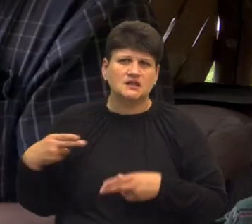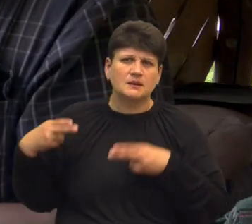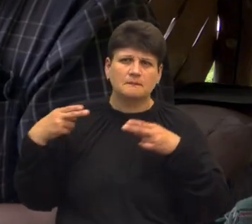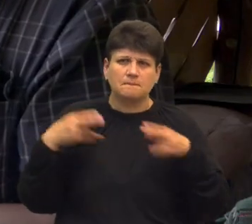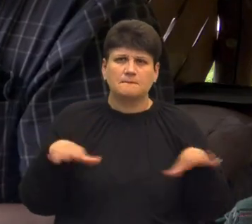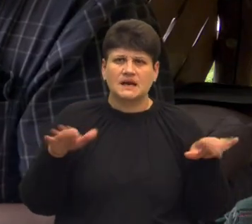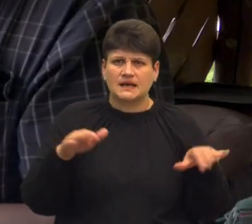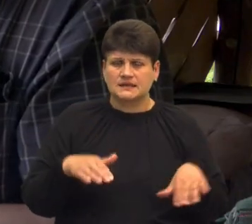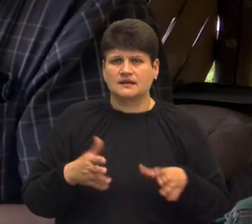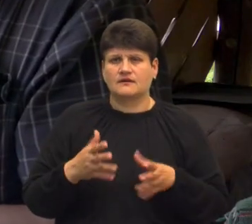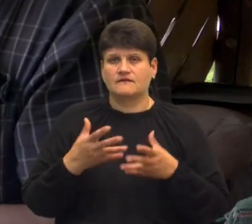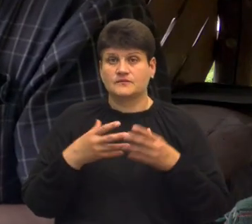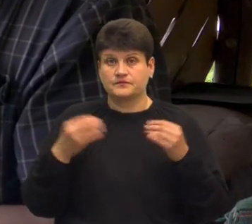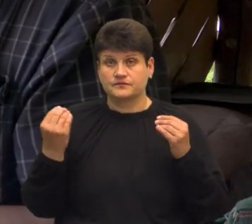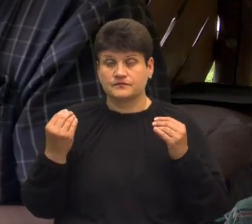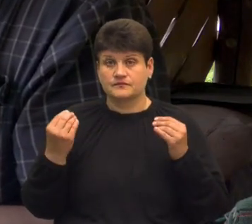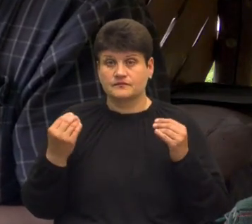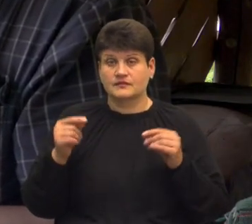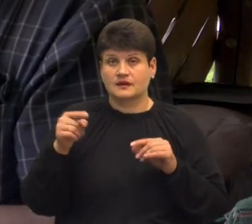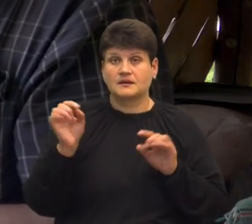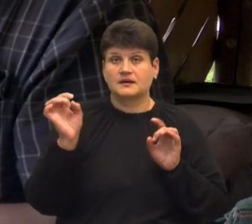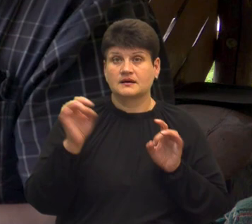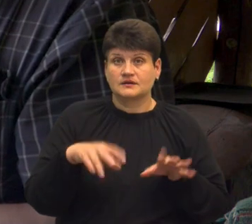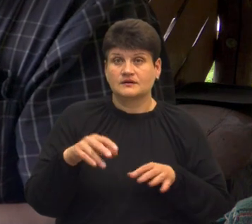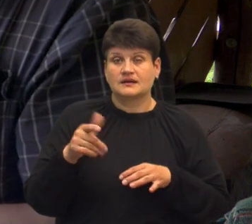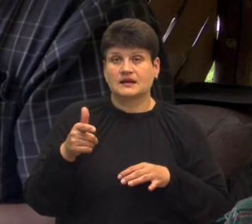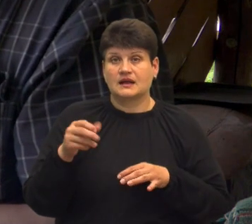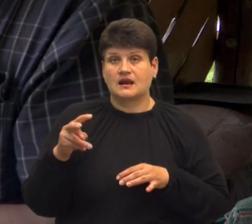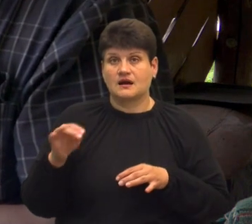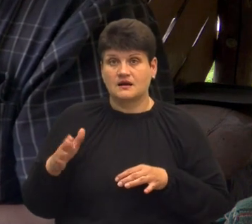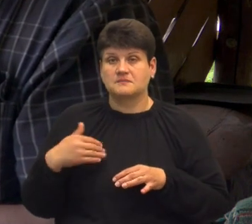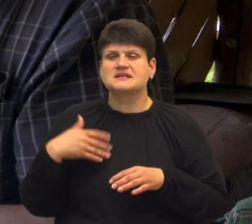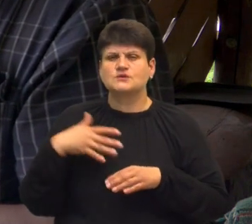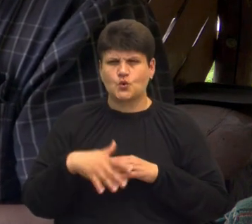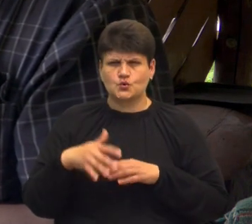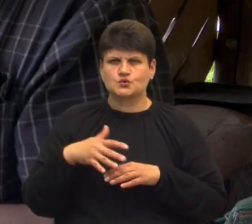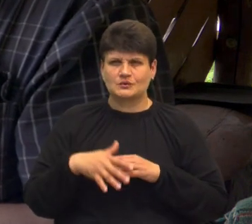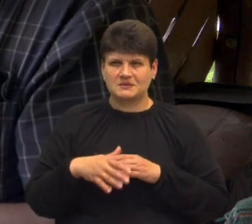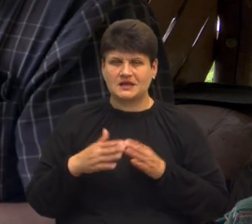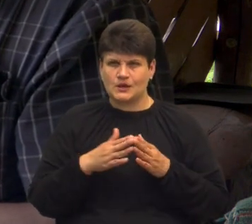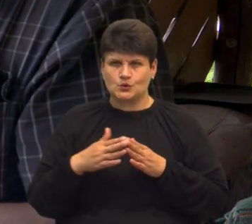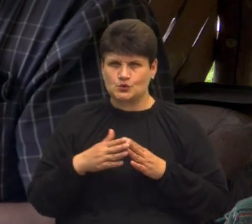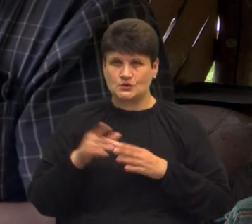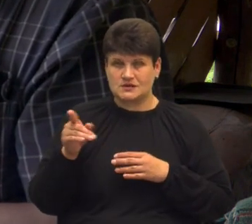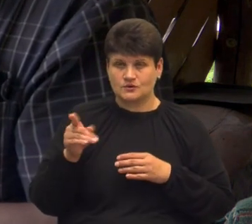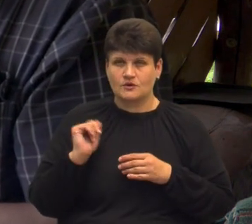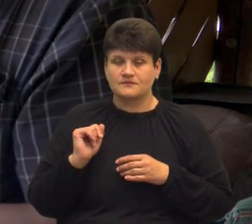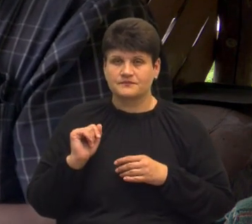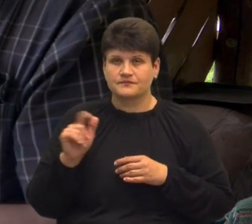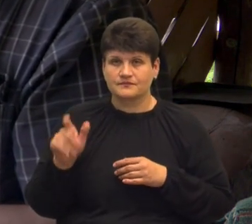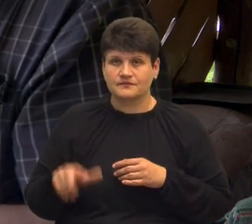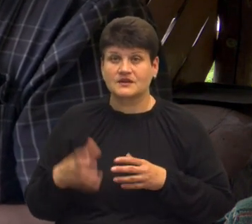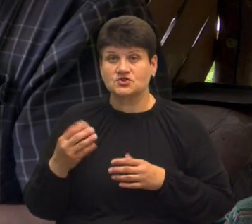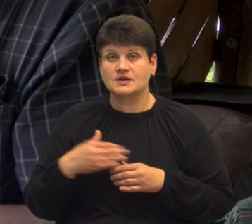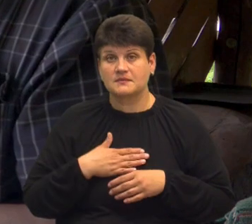Якийсь людин лелека прилетів, гелячку там кинув вже. Ми тоді зрозуміли, тоді з сусідом, ще батько